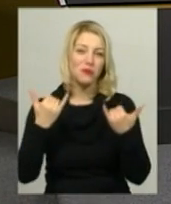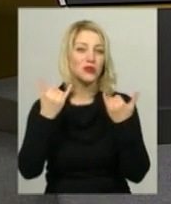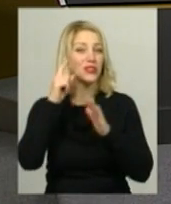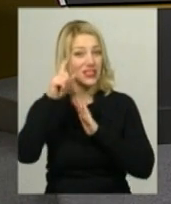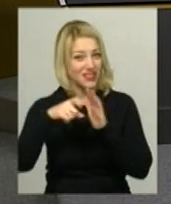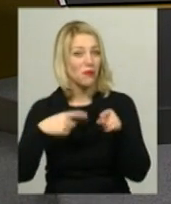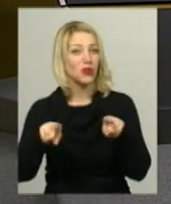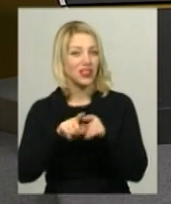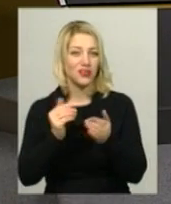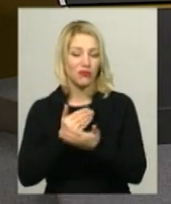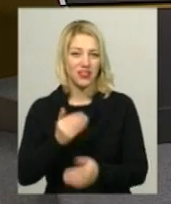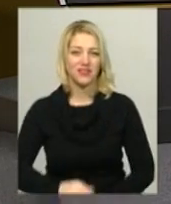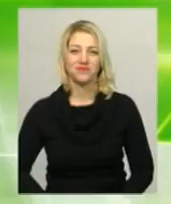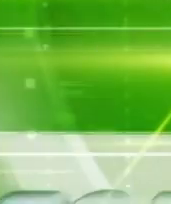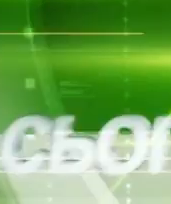ви дізнаєтесь про такі новини.